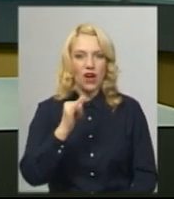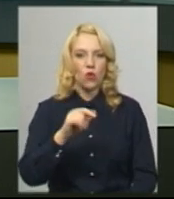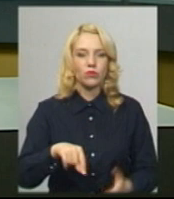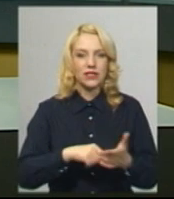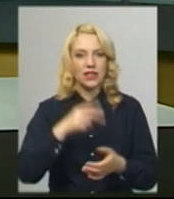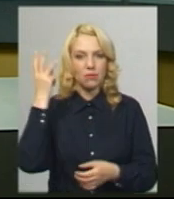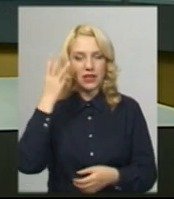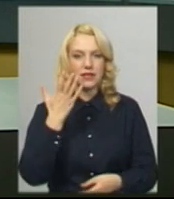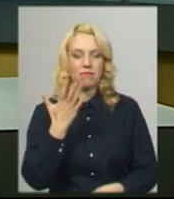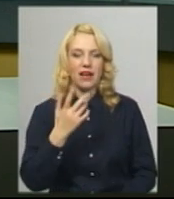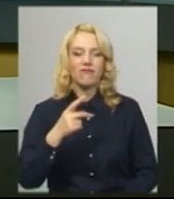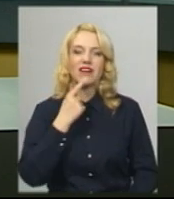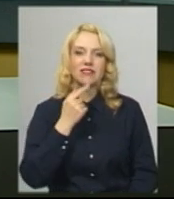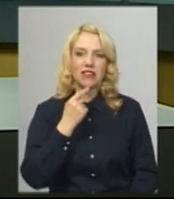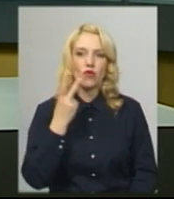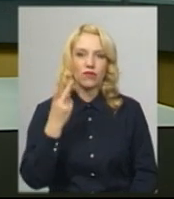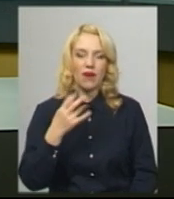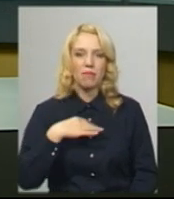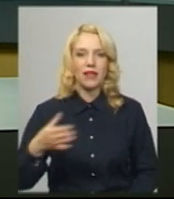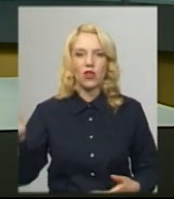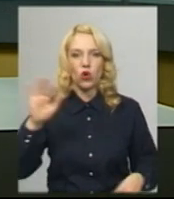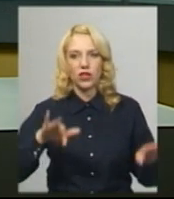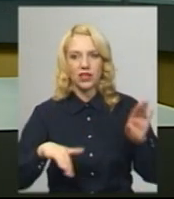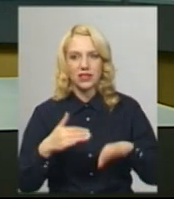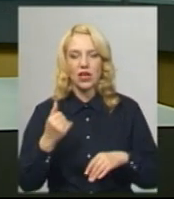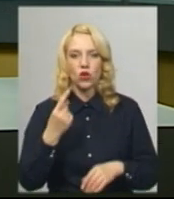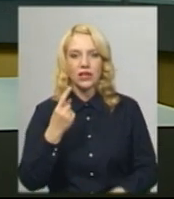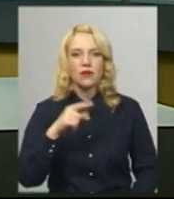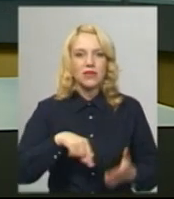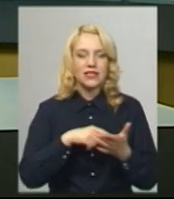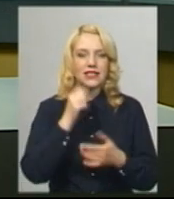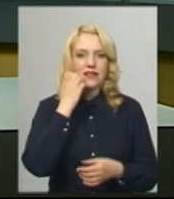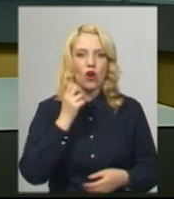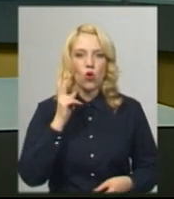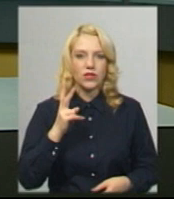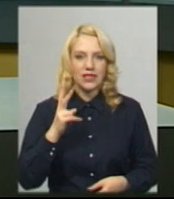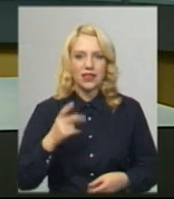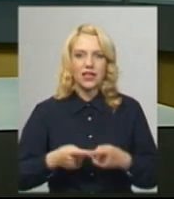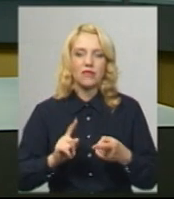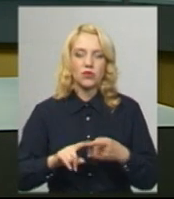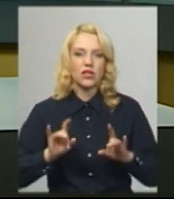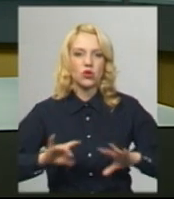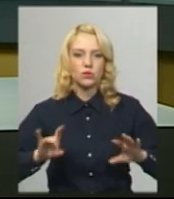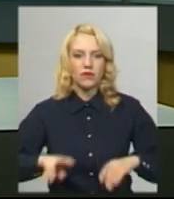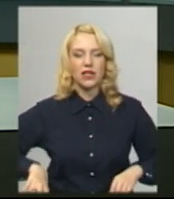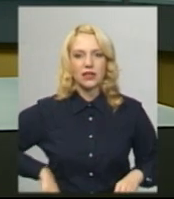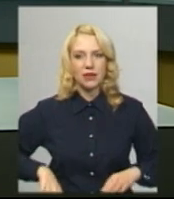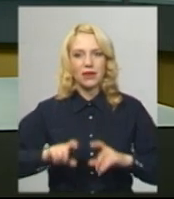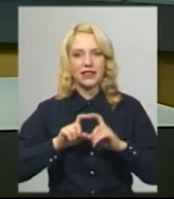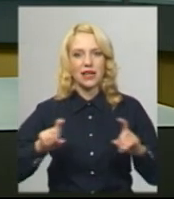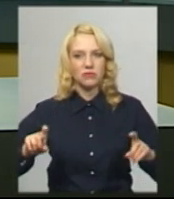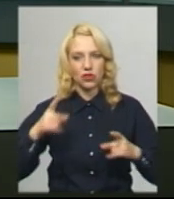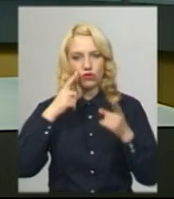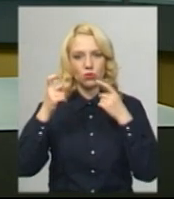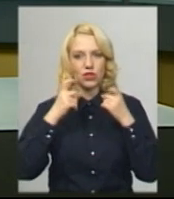у Красивівському районі, два у Білогірському районі та один у місті Старокостянтинів. Про це Суспільному розповіла директорка департаменту